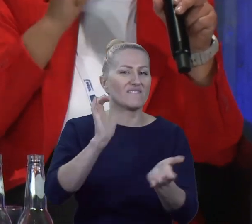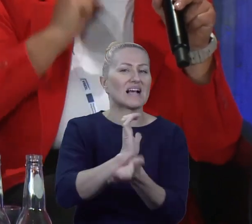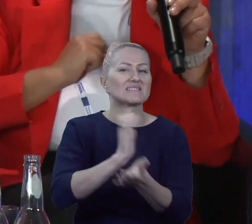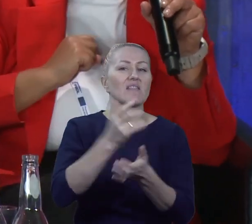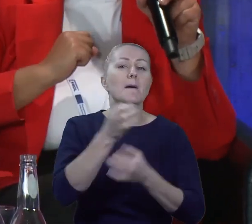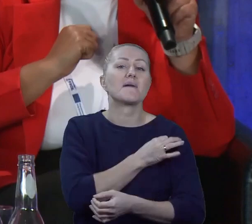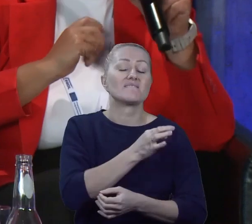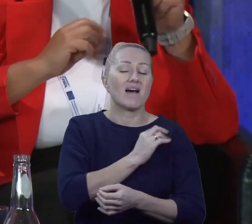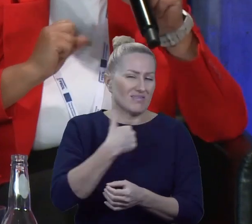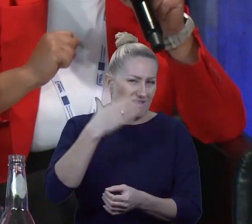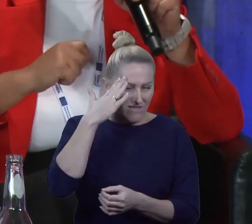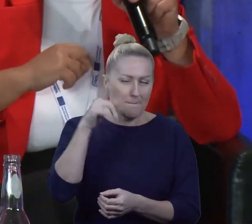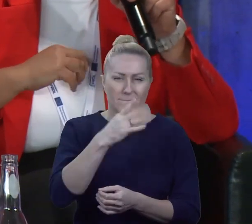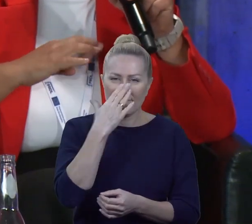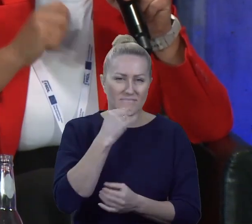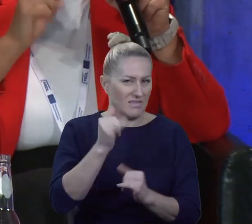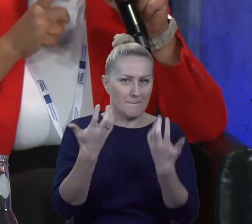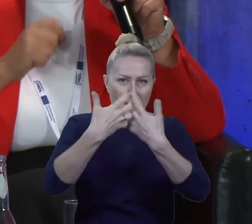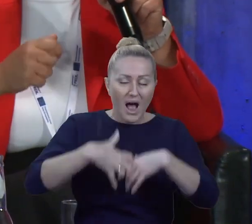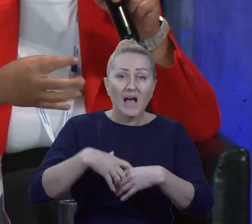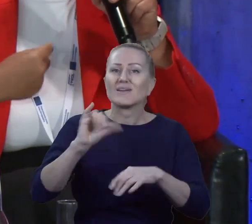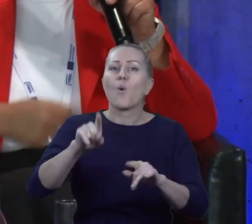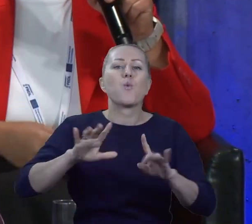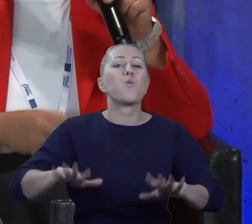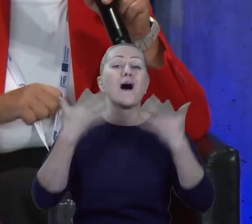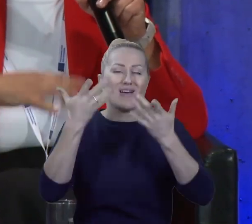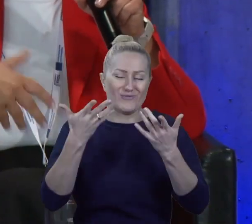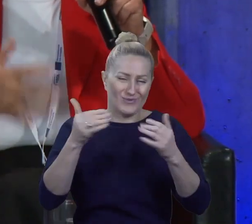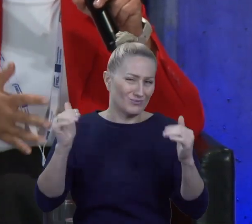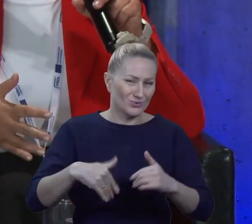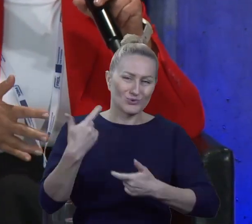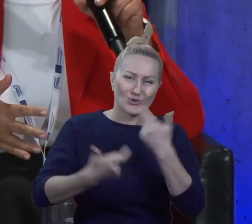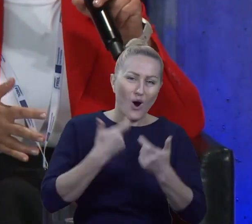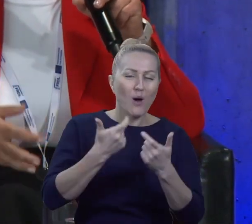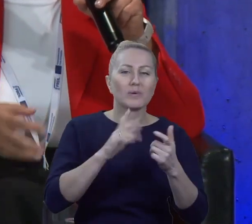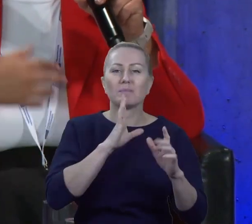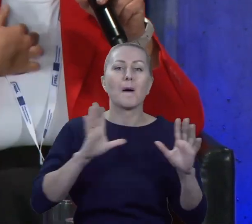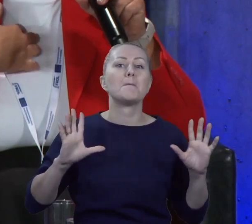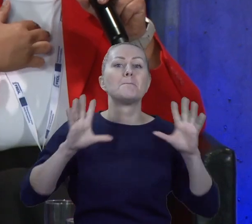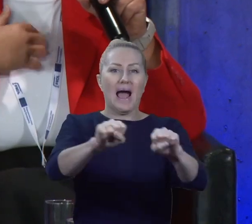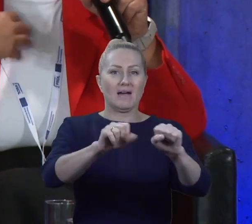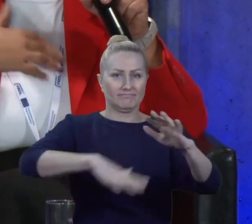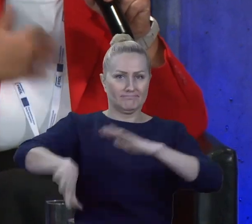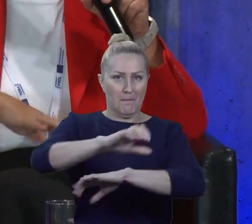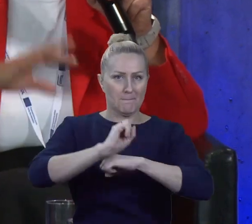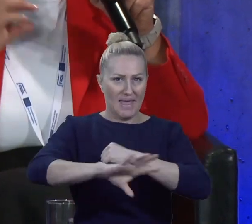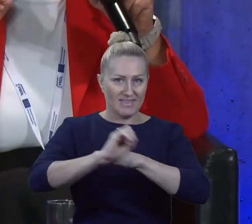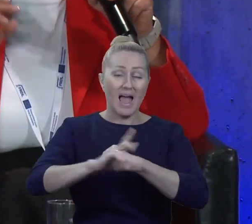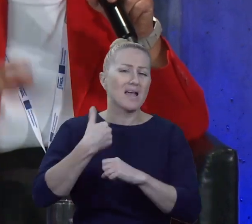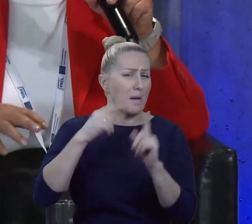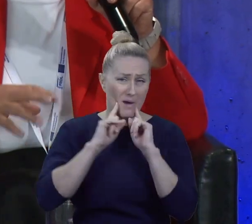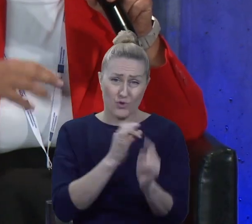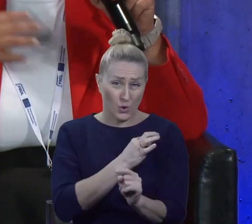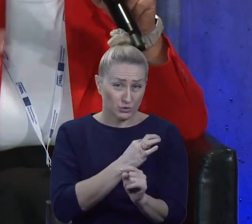mechanizm i jak łatwo można zawładnąć tym rynkiem. Osobiście jestem przeciwna,